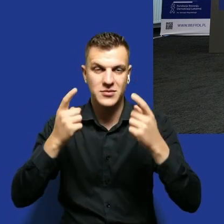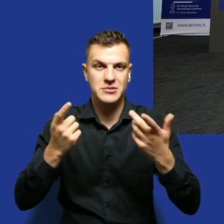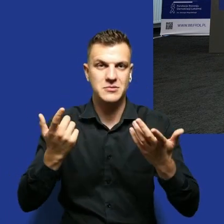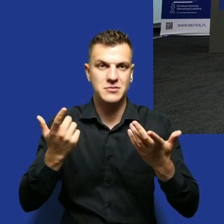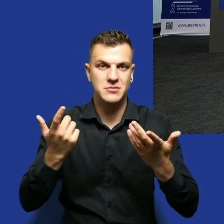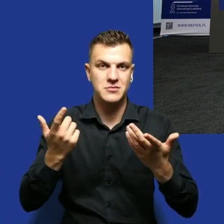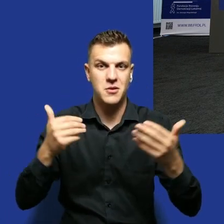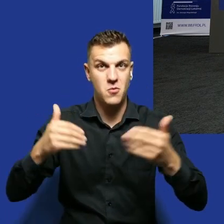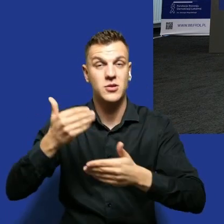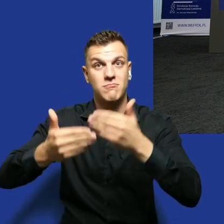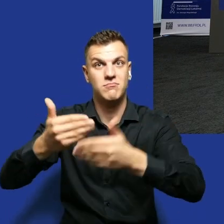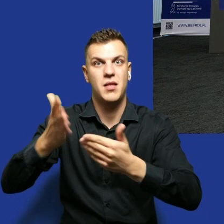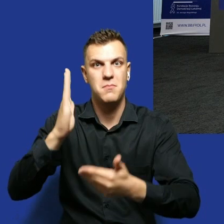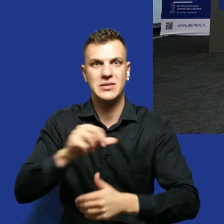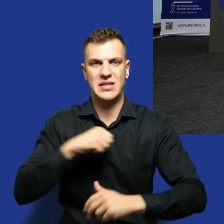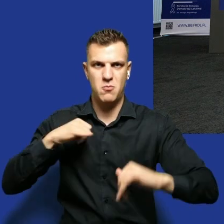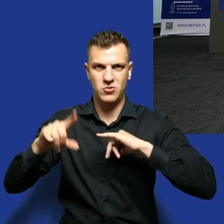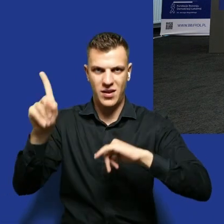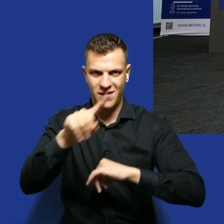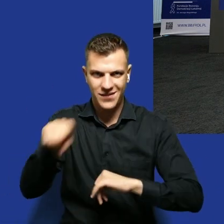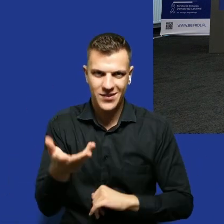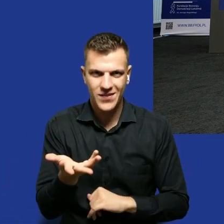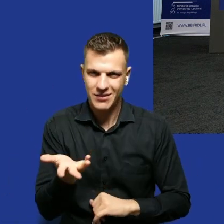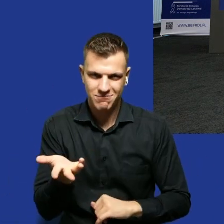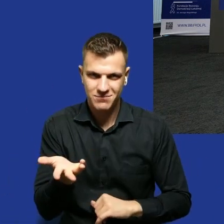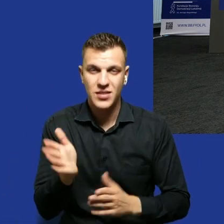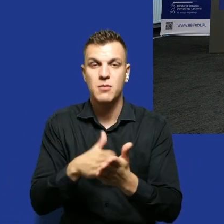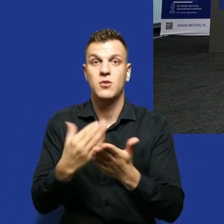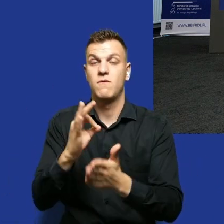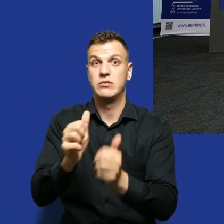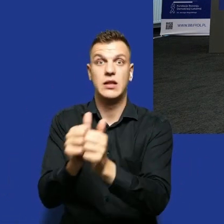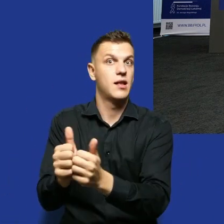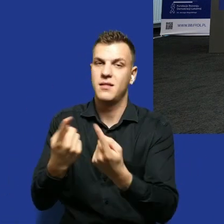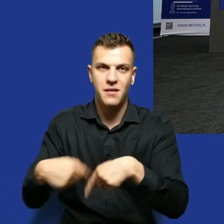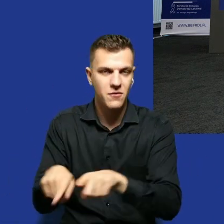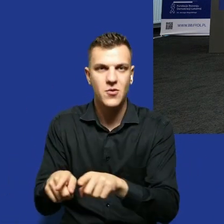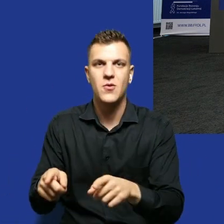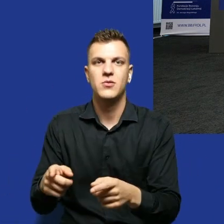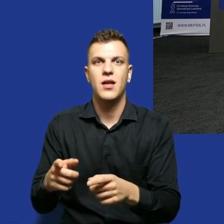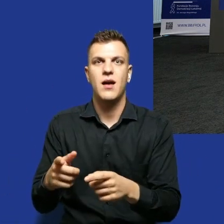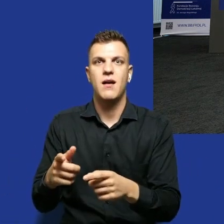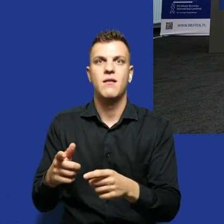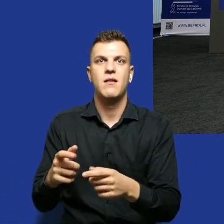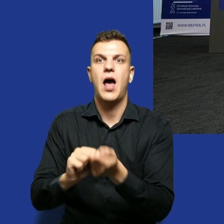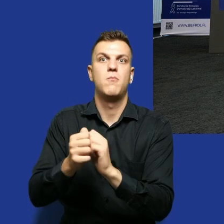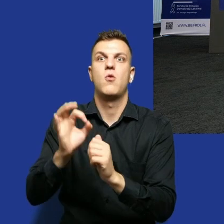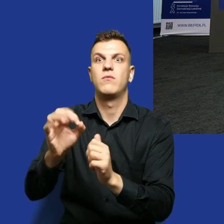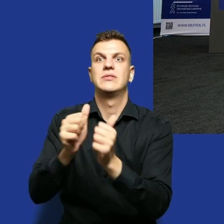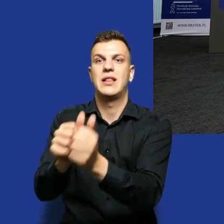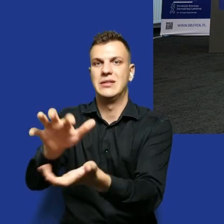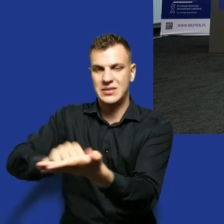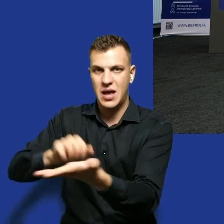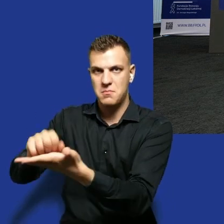samorządy bo za chwilę jeżeli państwo nie będziecie realizowali swoich zadań czy jesteście państwo niepotrzebni bo nawet